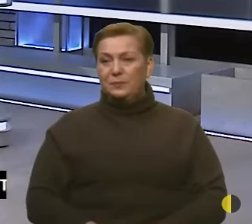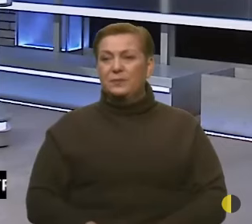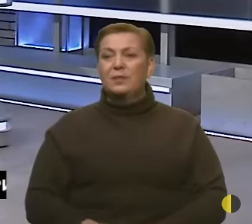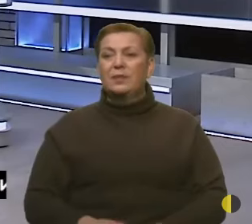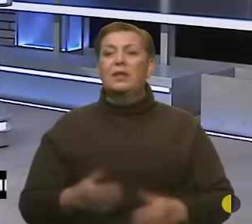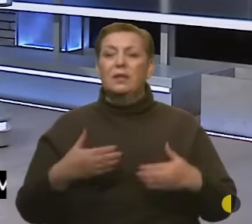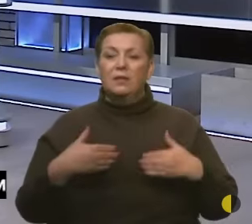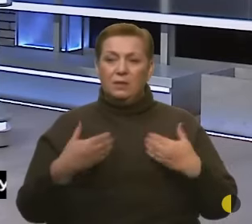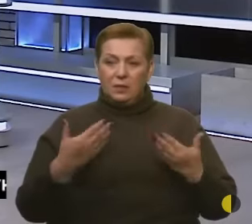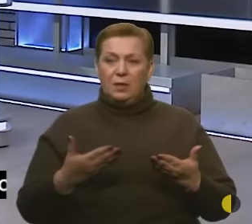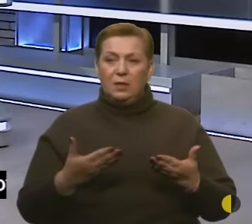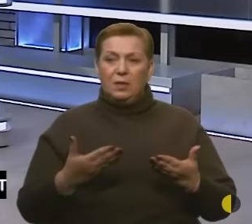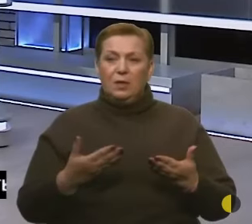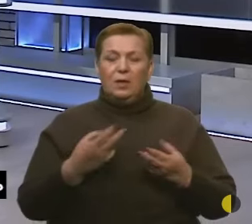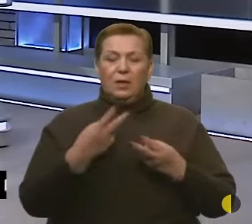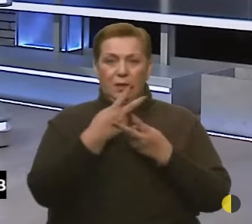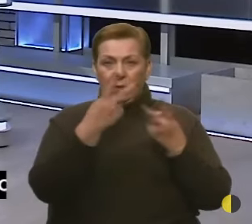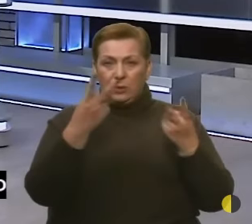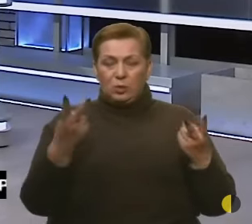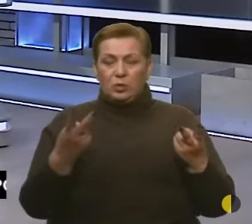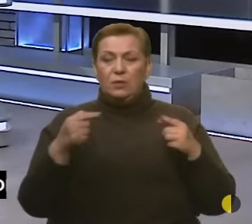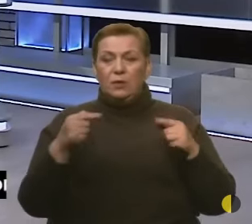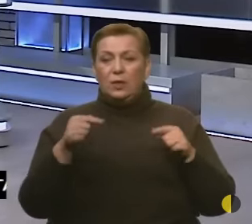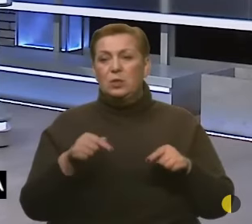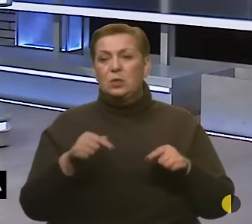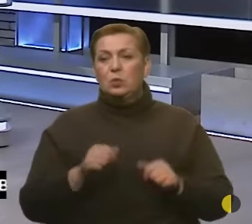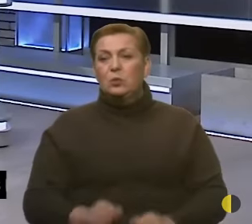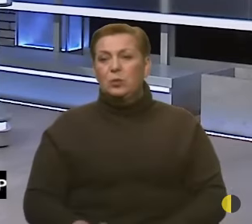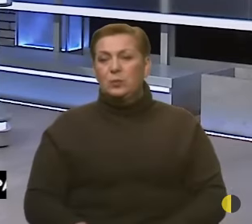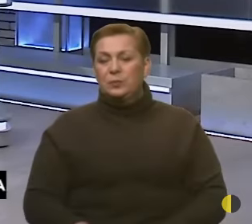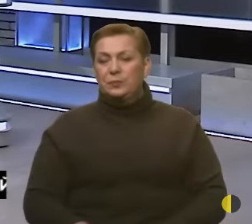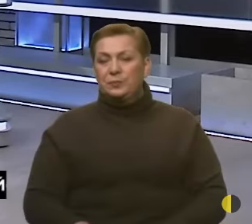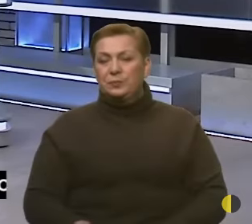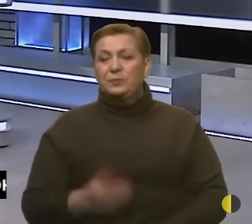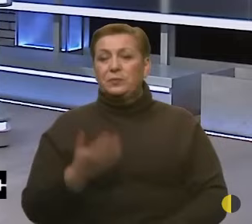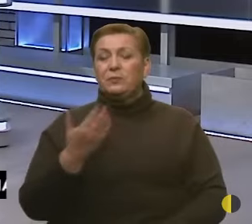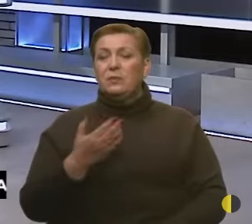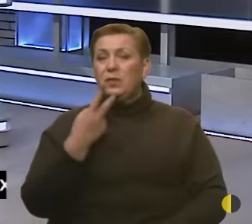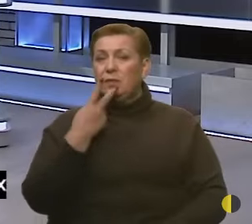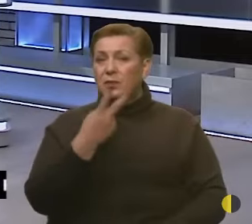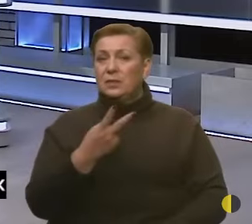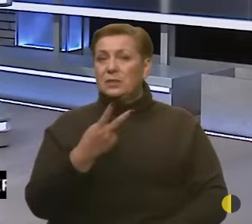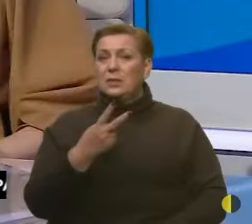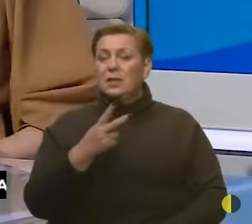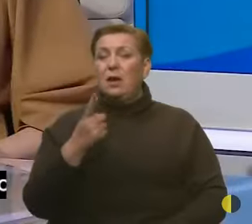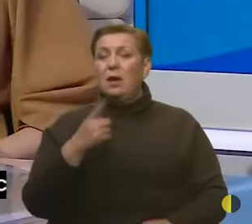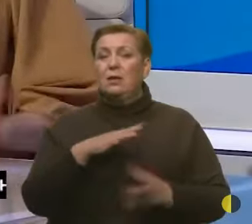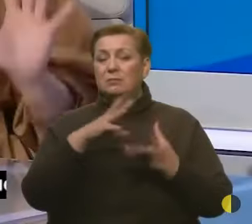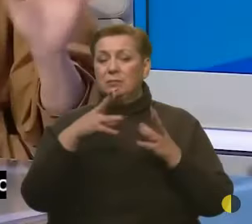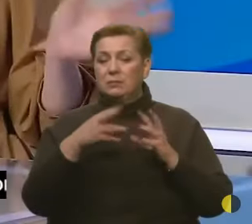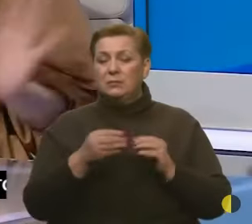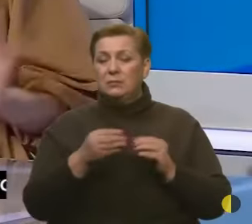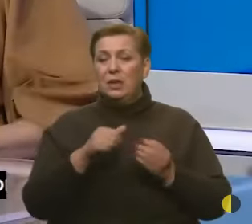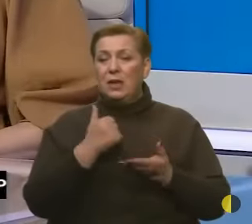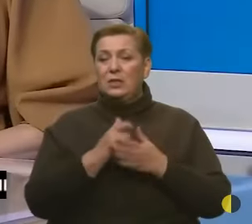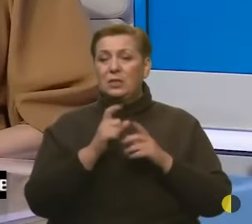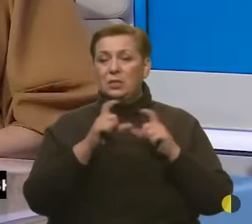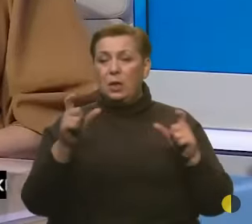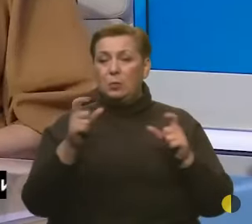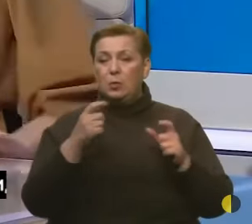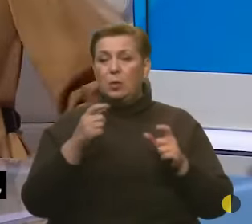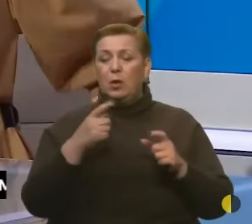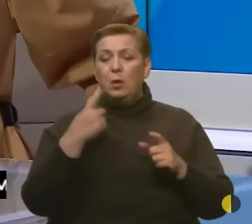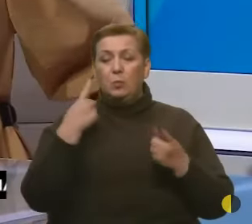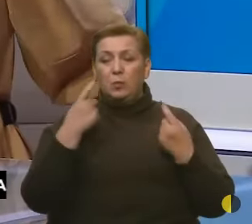Вітаю вас, вітаю ваших глядачів. Дякуємо. Якщо дивитися на зведення Генштабу Збройних сил України, то вони сьогодні повідомили про запорізький